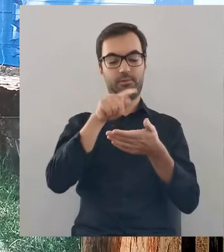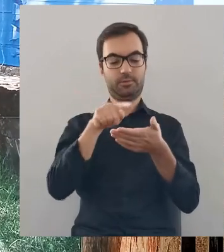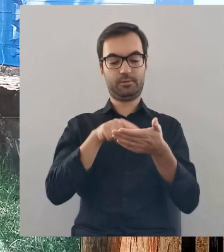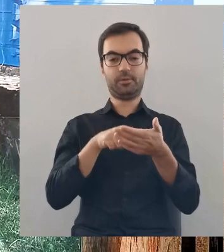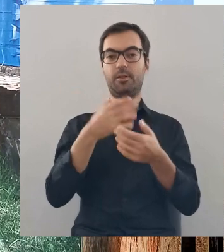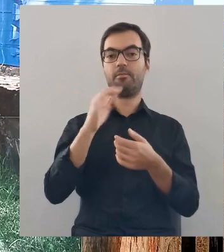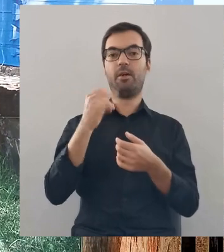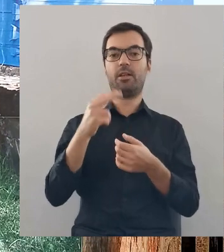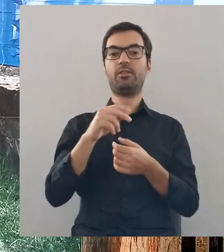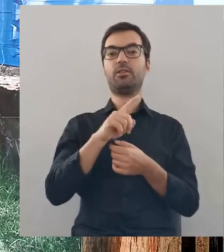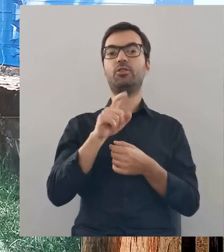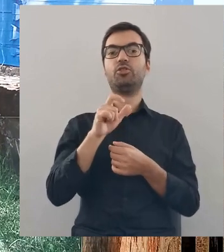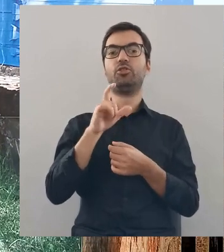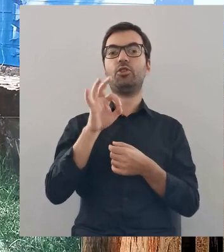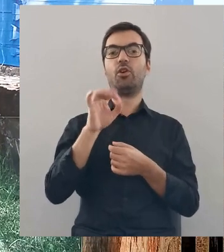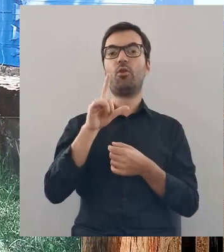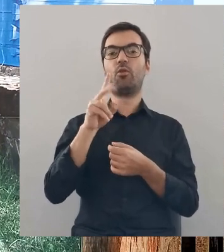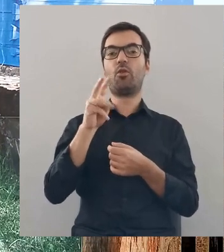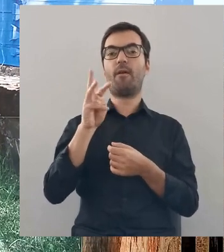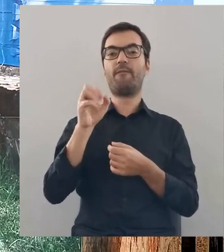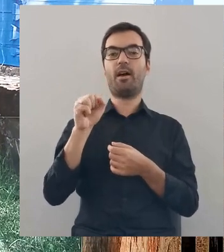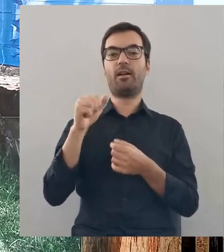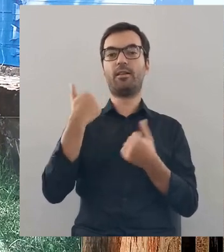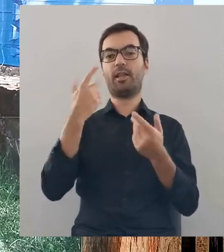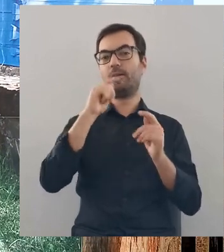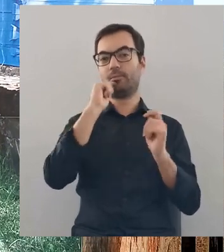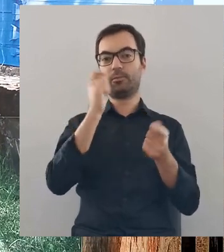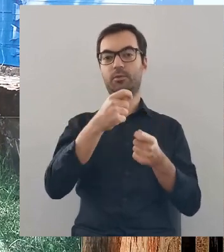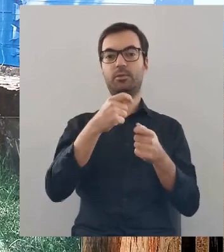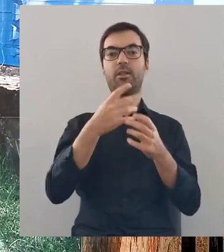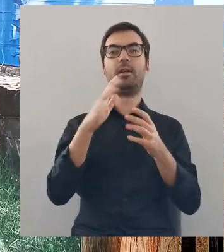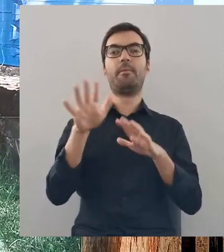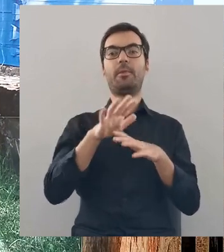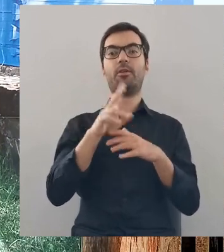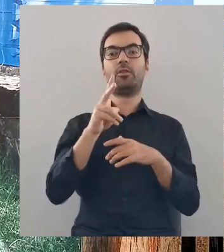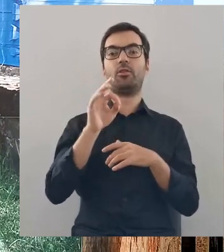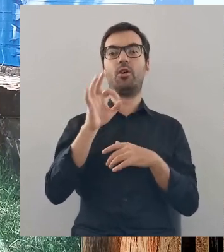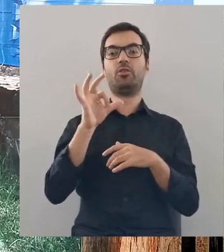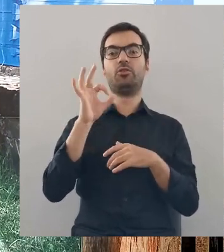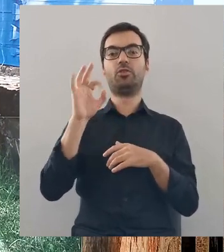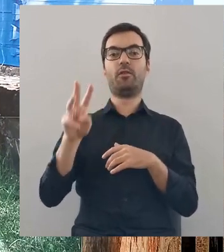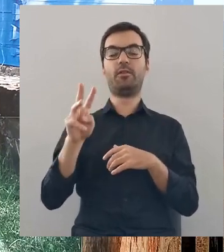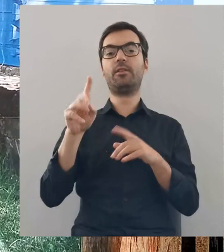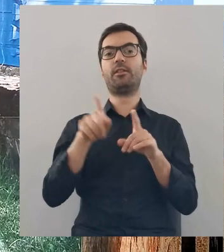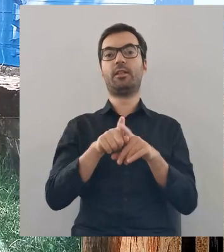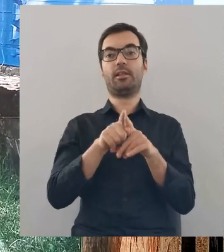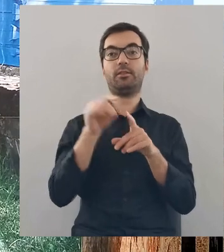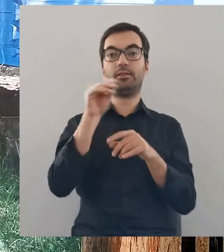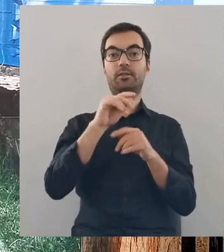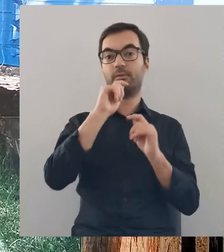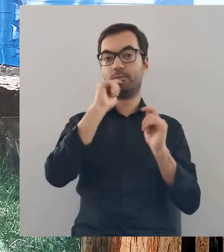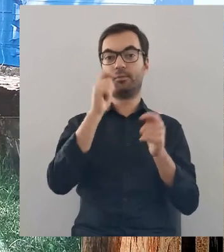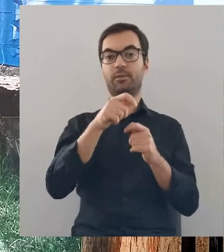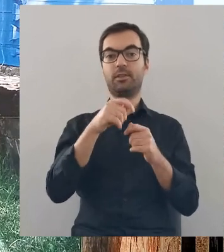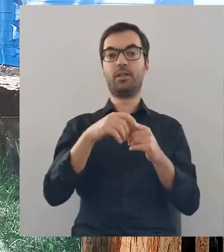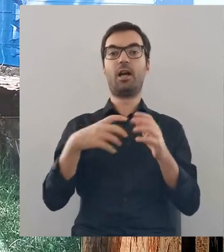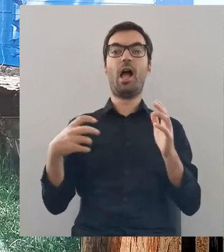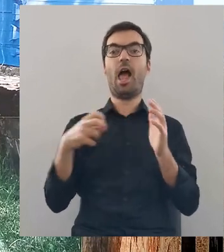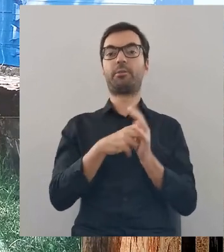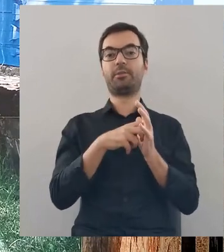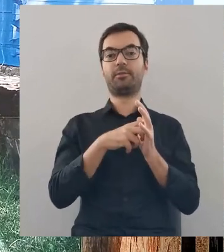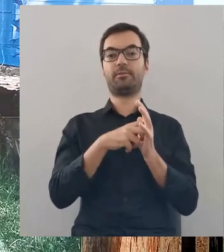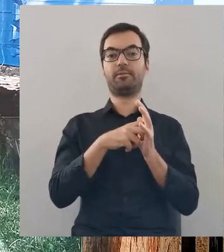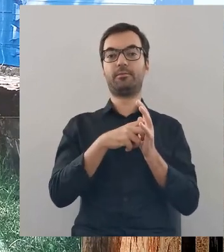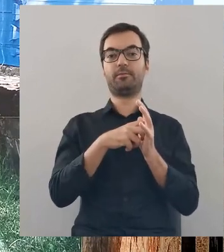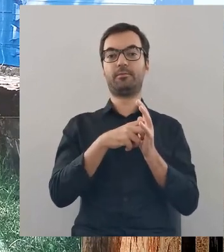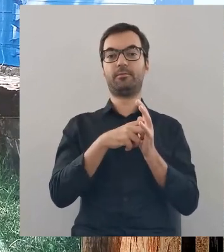podarował, już Państwu mówię, Marcinowi z Ciołkowa, podarował i miejscowość Kossow, i jeszcze w dodatku nadał